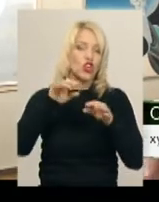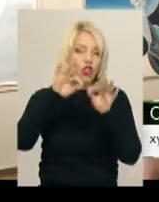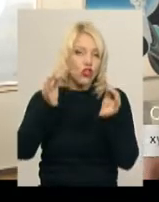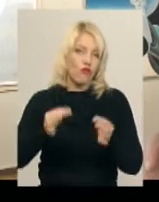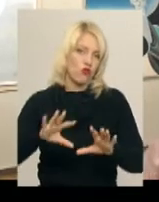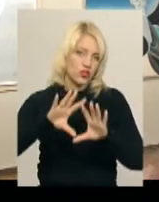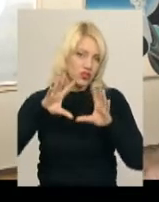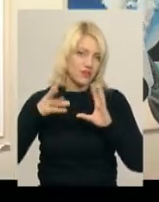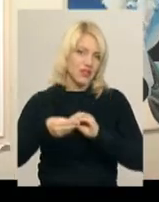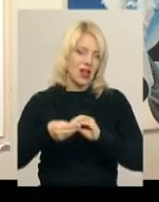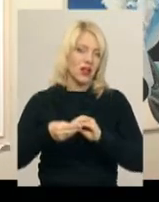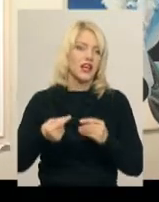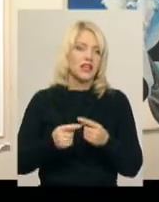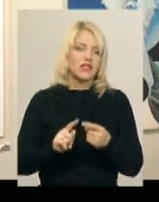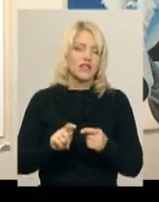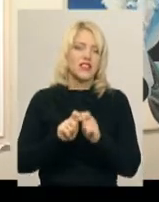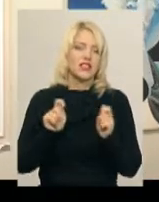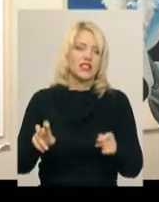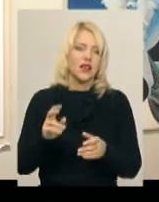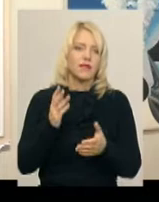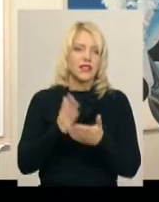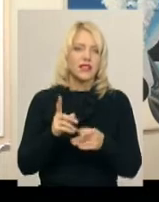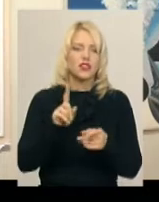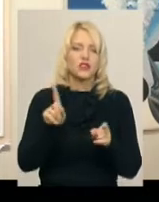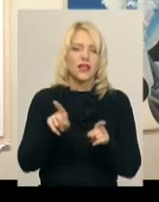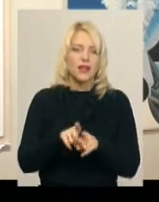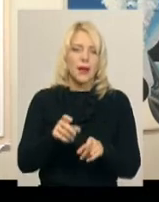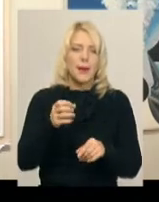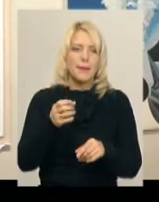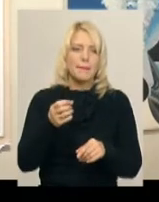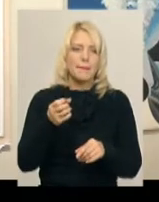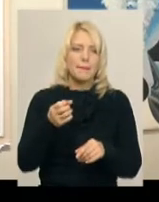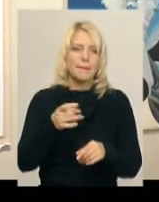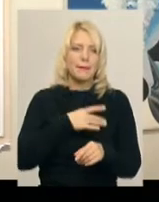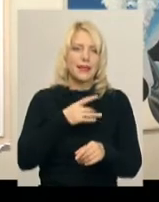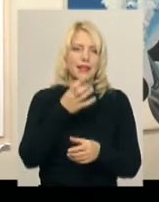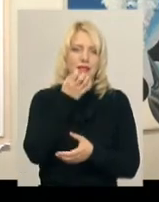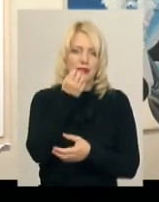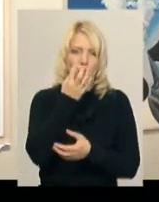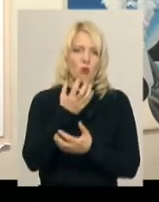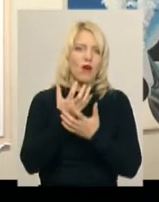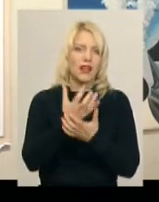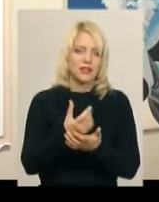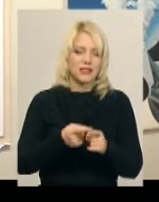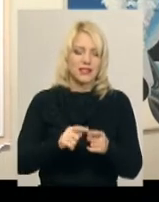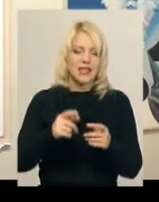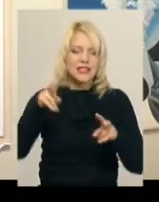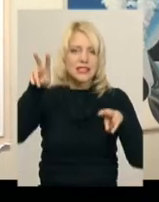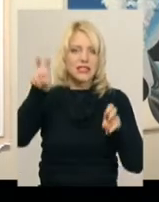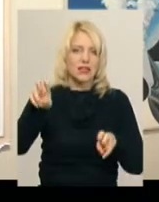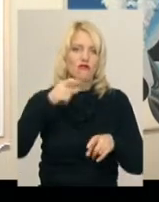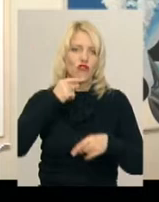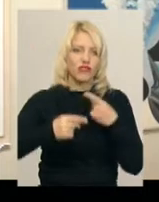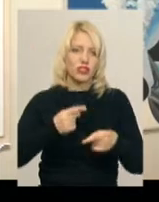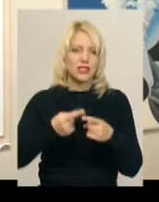Це моє відкриття. Що таке білий пакет? Це єдність. Це символ цілісності. Символ